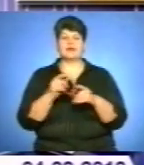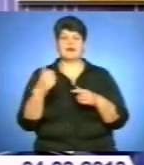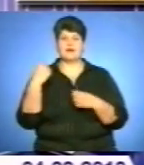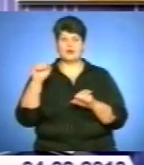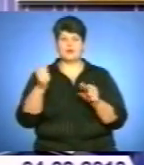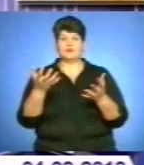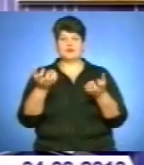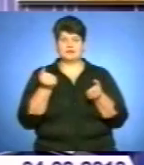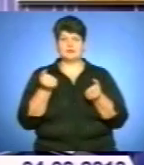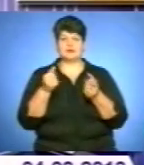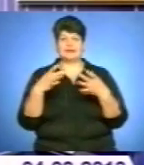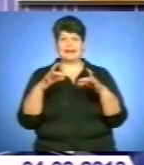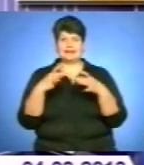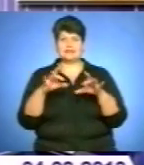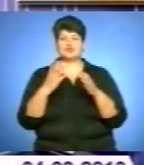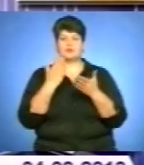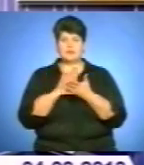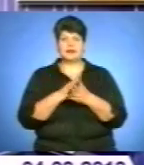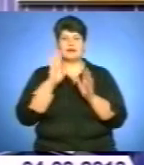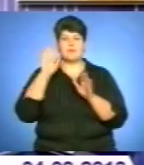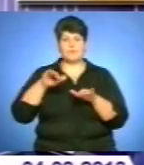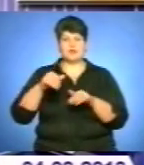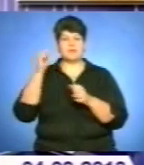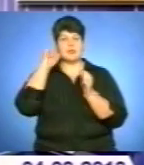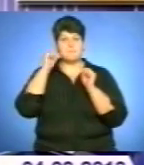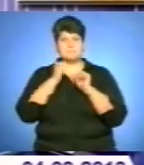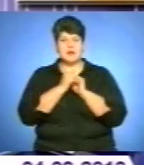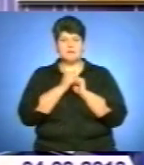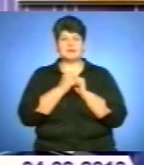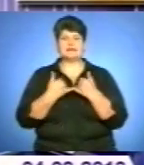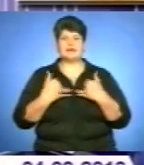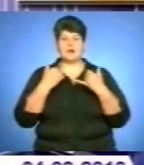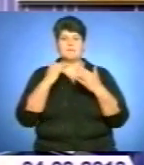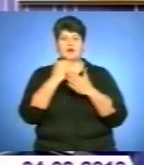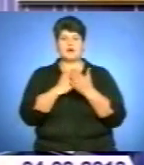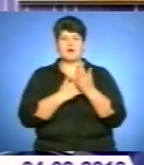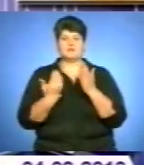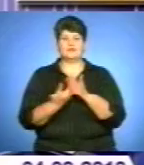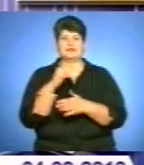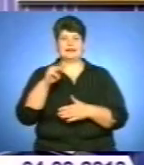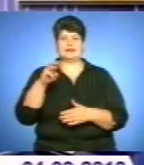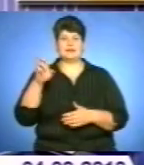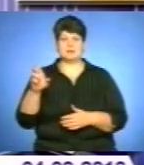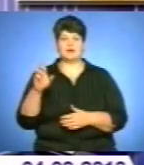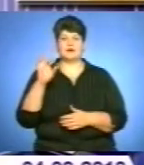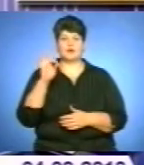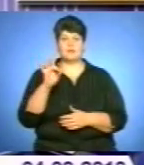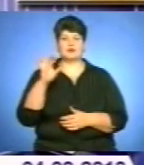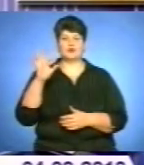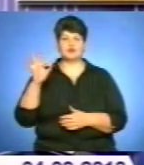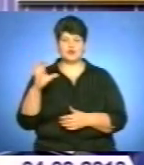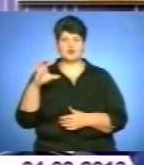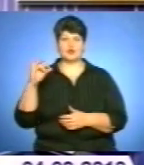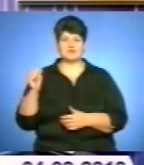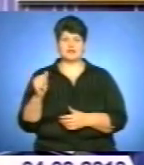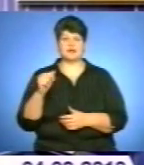одержали ці диски для того, щоб мати собі потім на пам'ять. Для програми новин ТТБ Роман Островський з міста